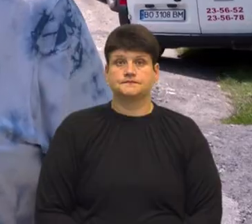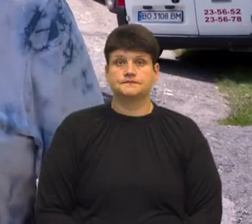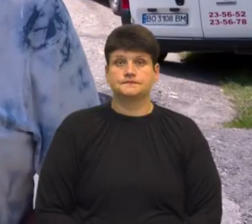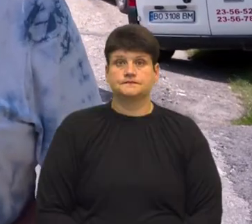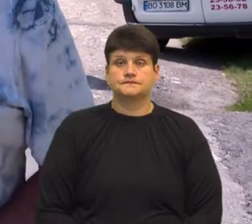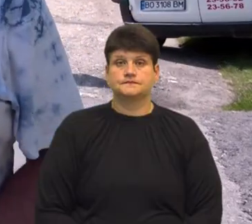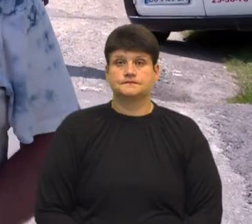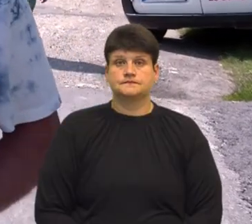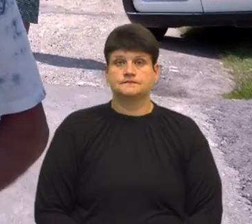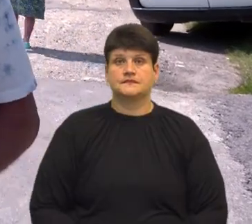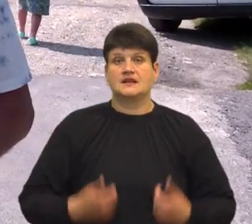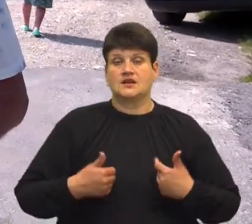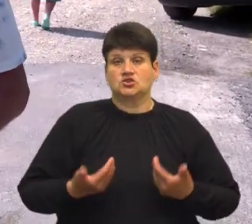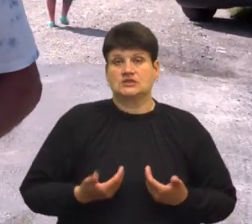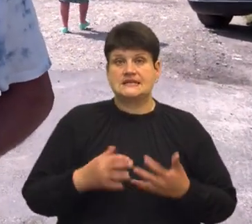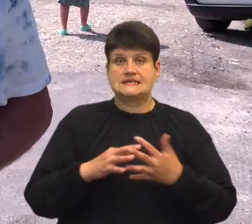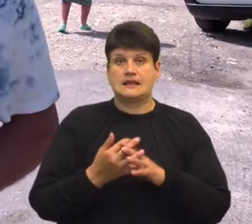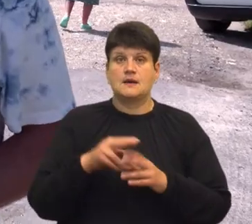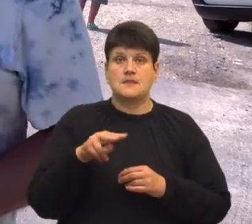Я життя в села Плесківці.